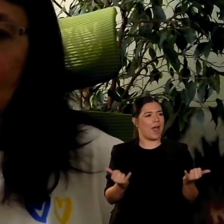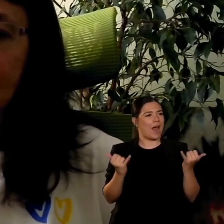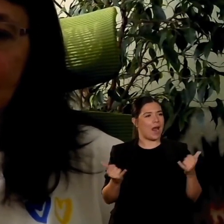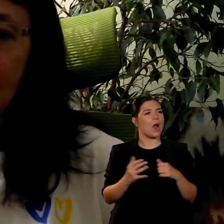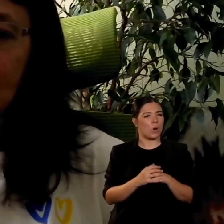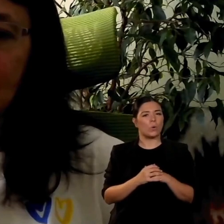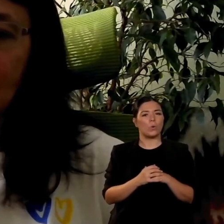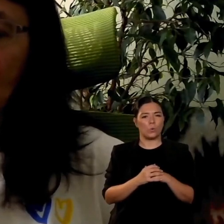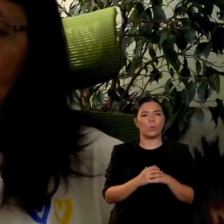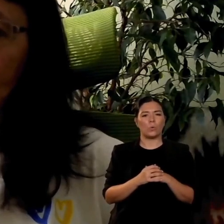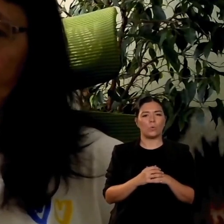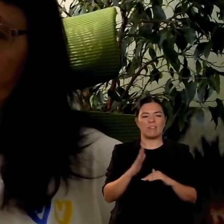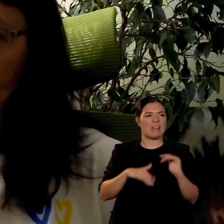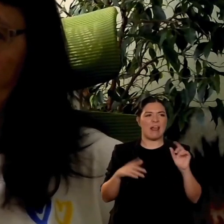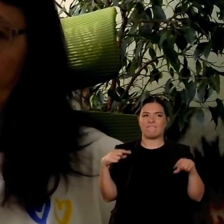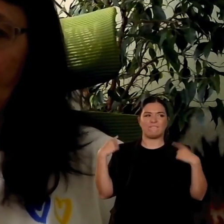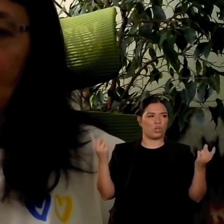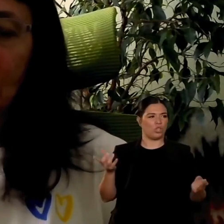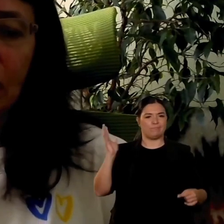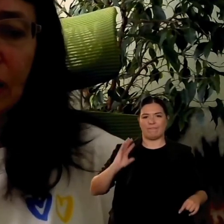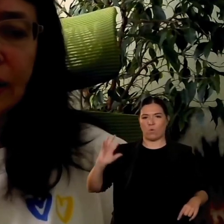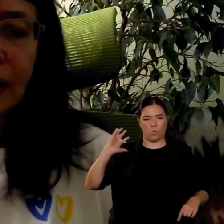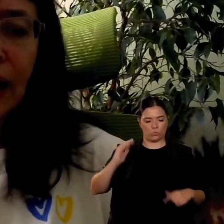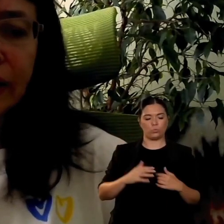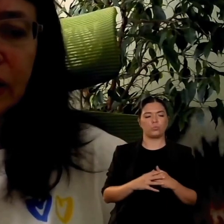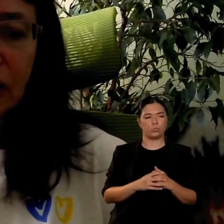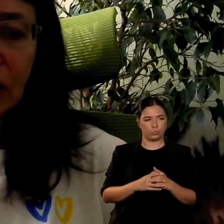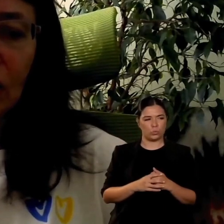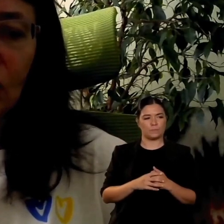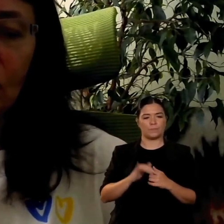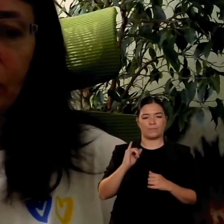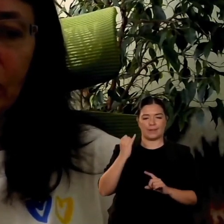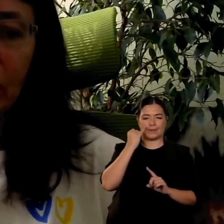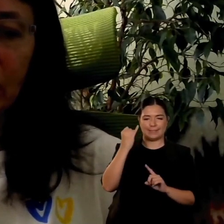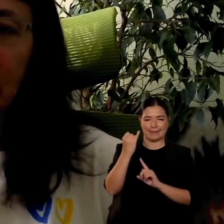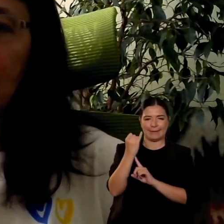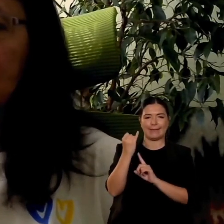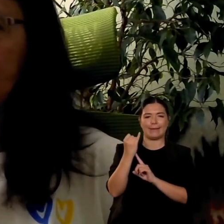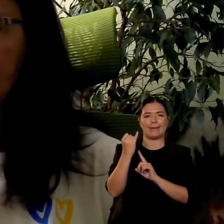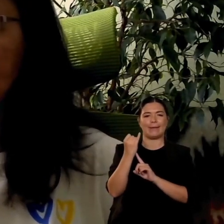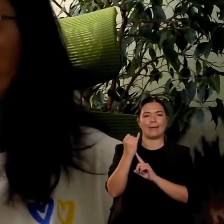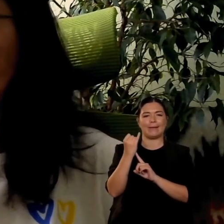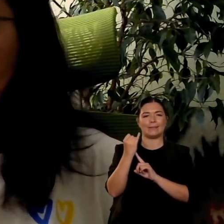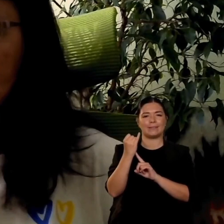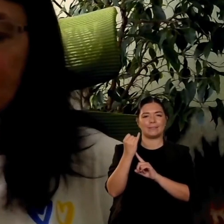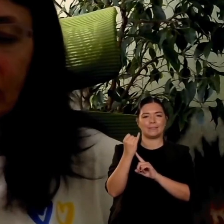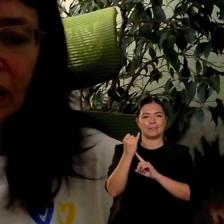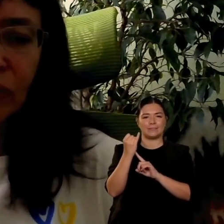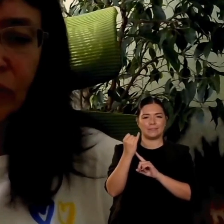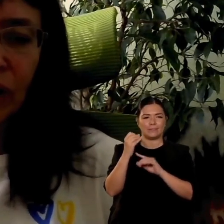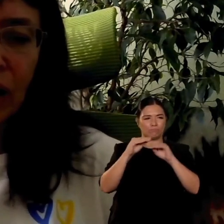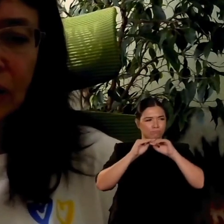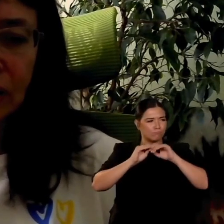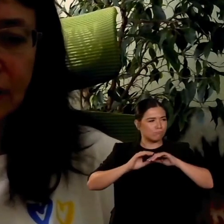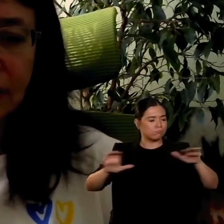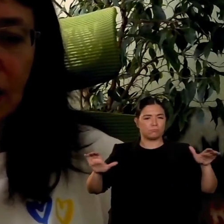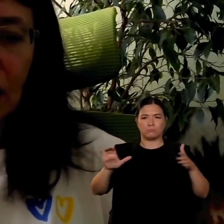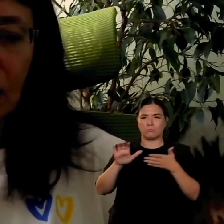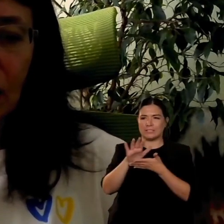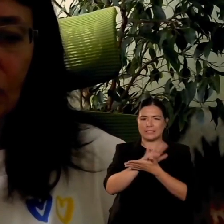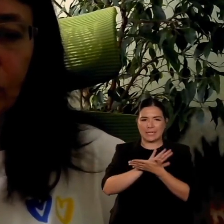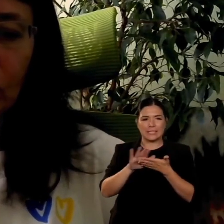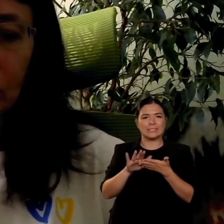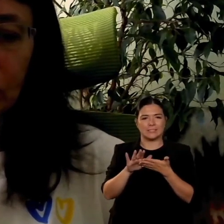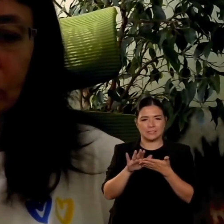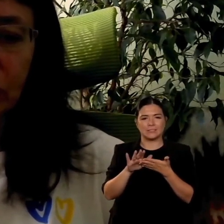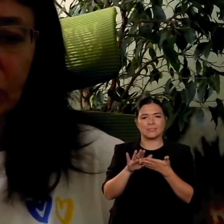gentilezza con questa situazione di fronte a questa situazione bellica di guerra nel